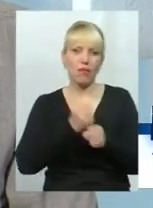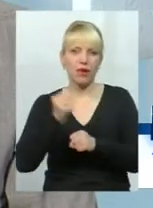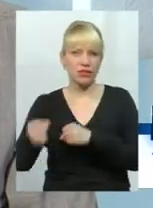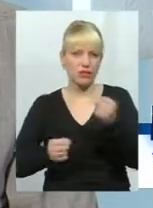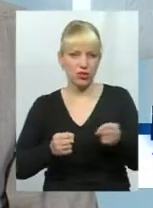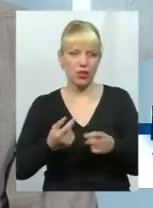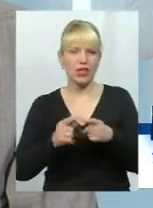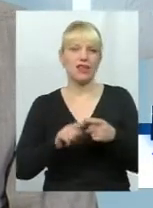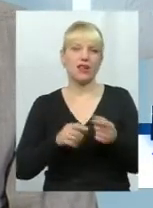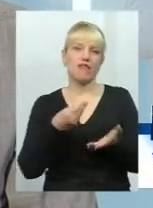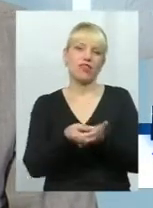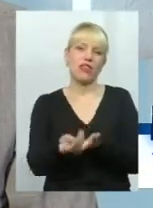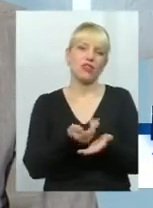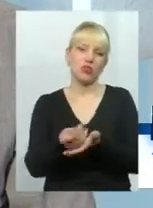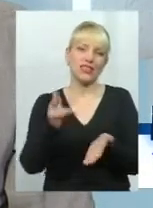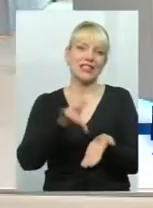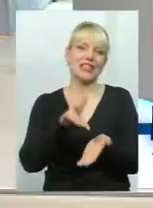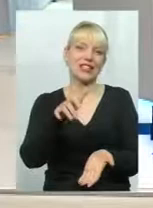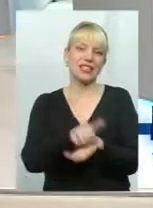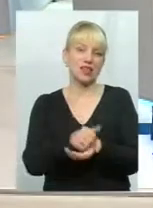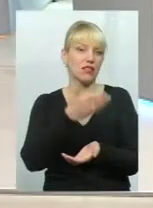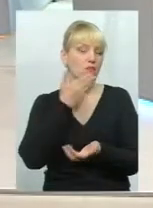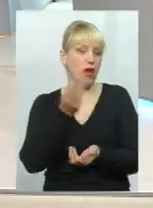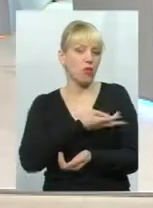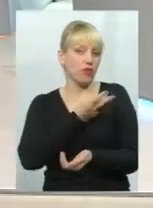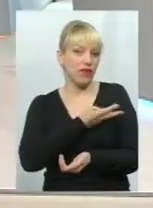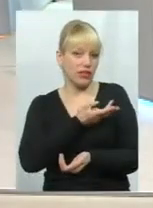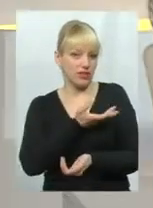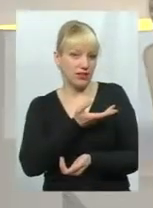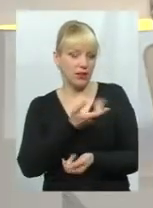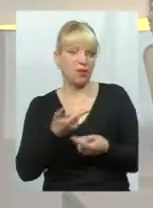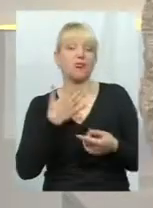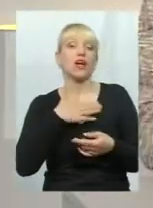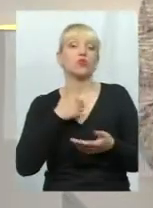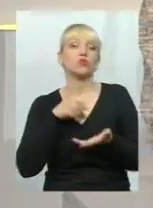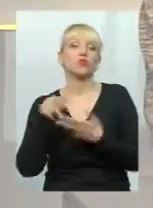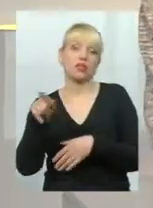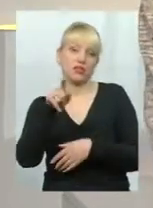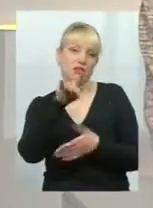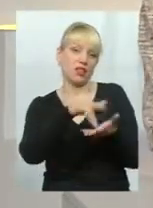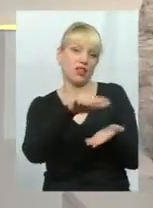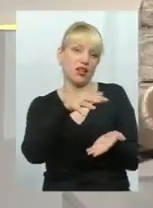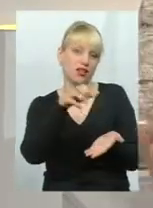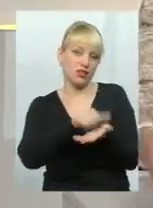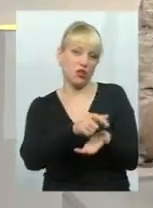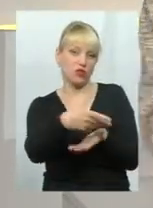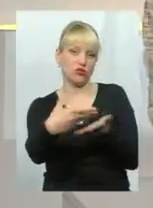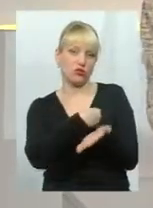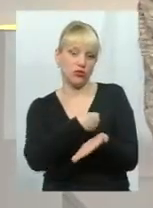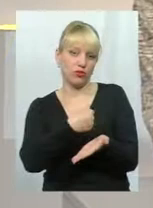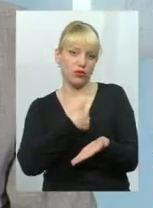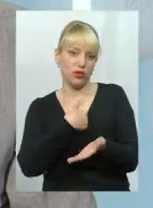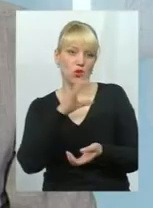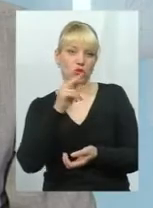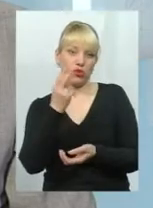фінансують центри зайнятості. Немає мотивації йти на роботу. Навіщо мені йти, якщо мені заплатять з центру зайнятості або ж заплатять з